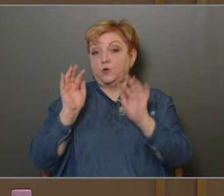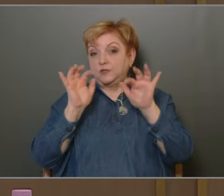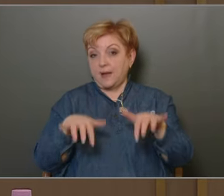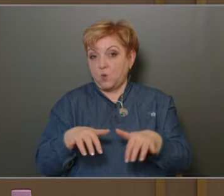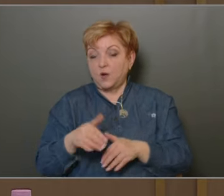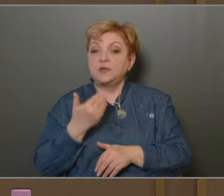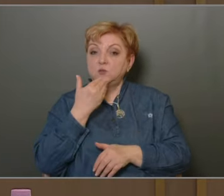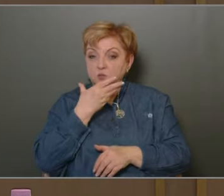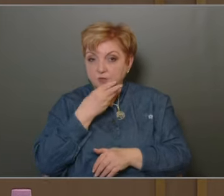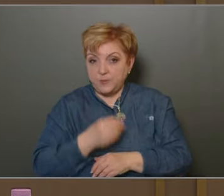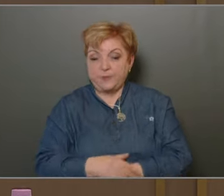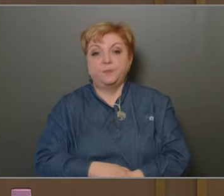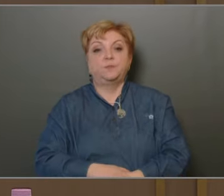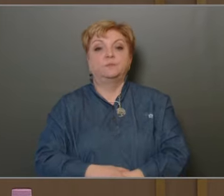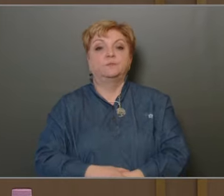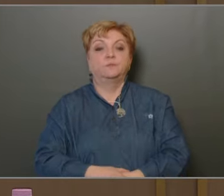előterjesztést. Köszönöm szépen.